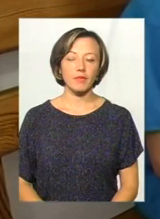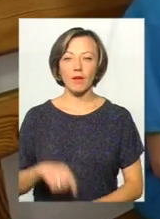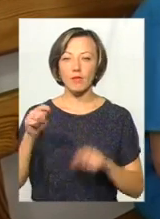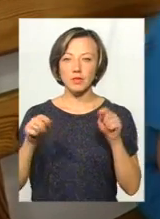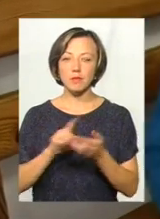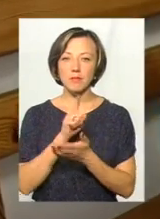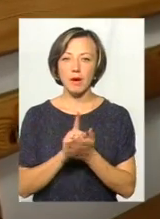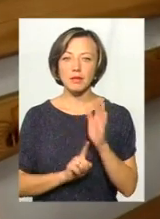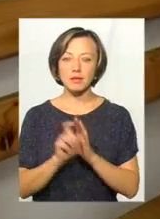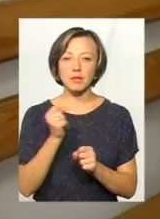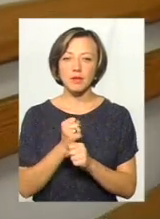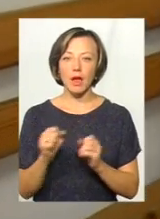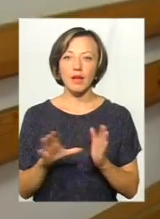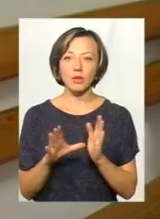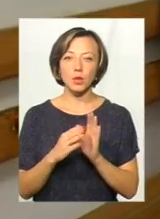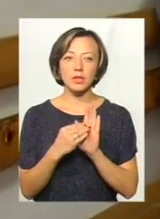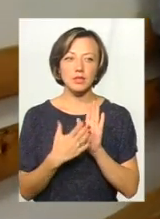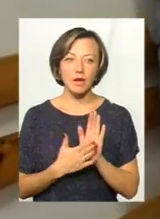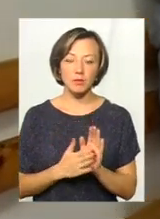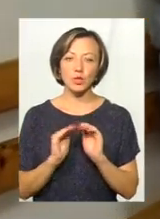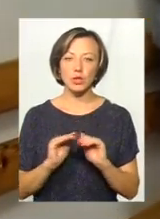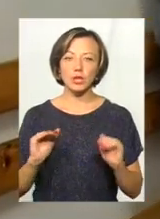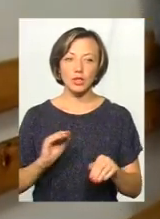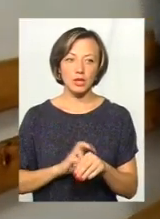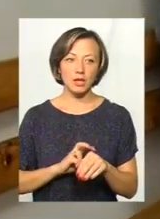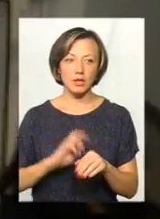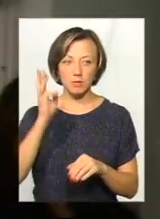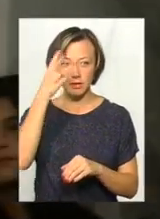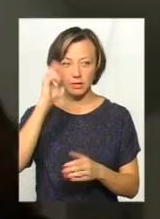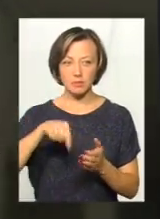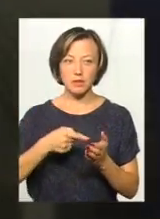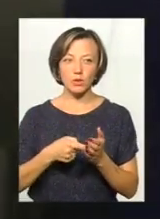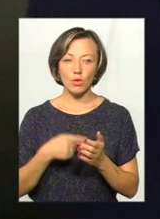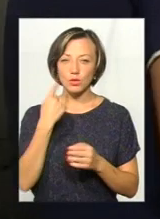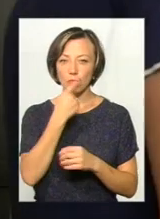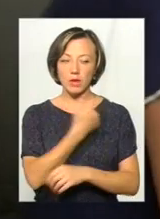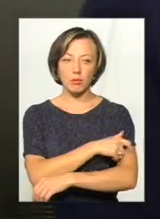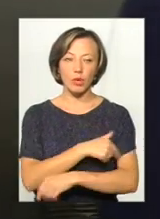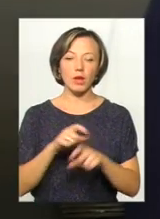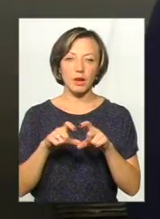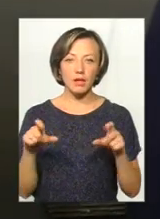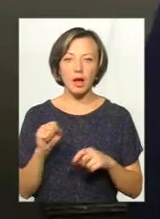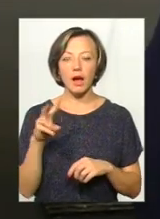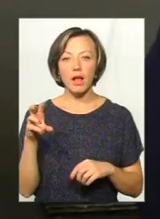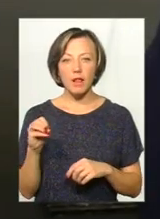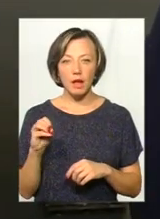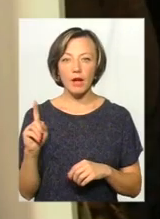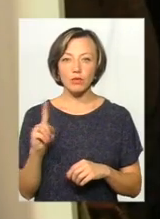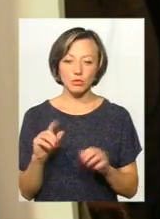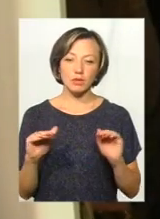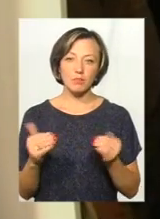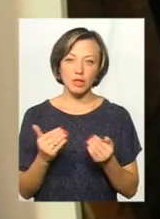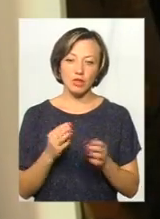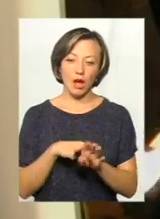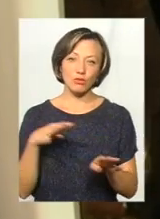має запрацювати електронний запис до дитячих стоматологів Хмельницької міської об'єднаної стоматполіклініки. Однак те, що він зменшить